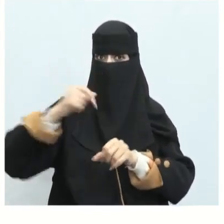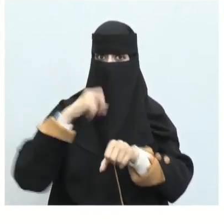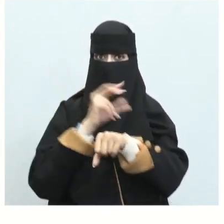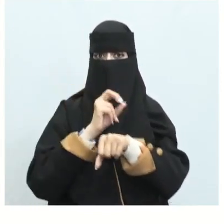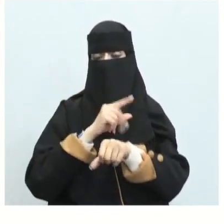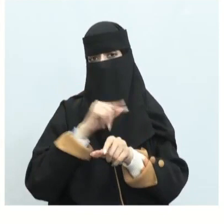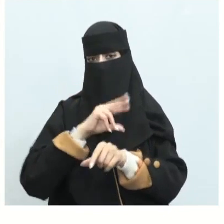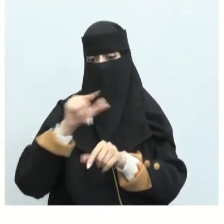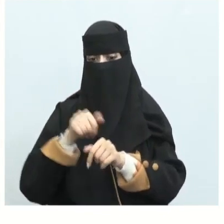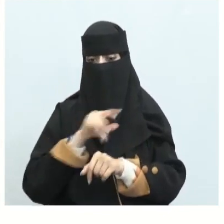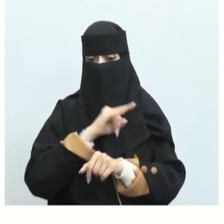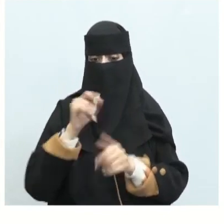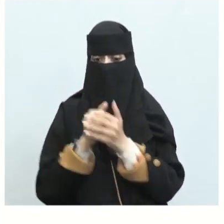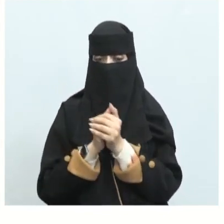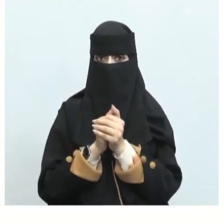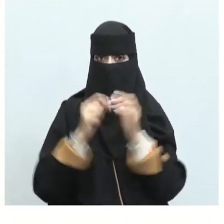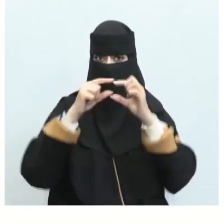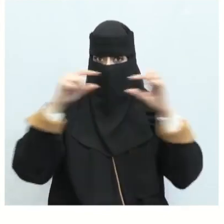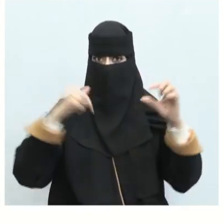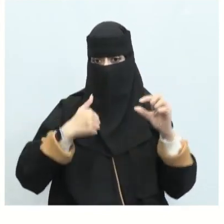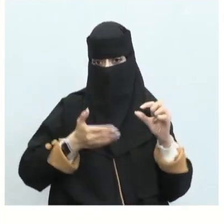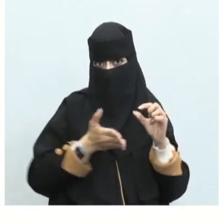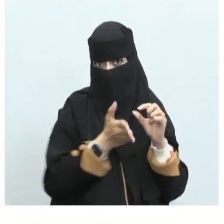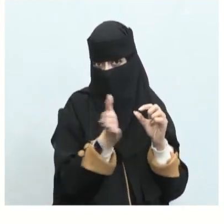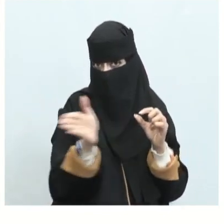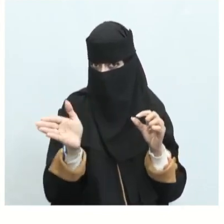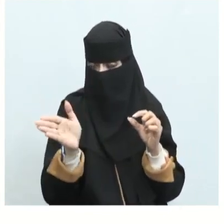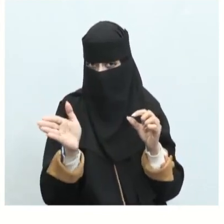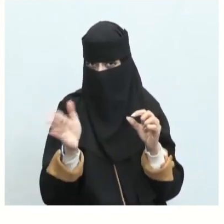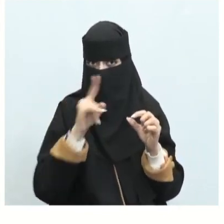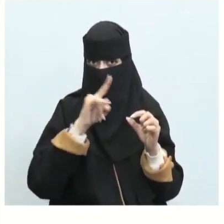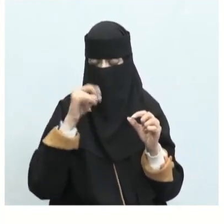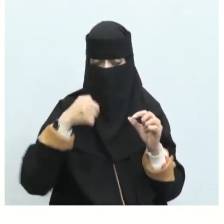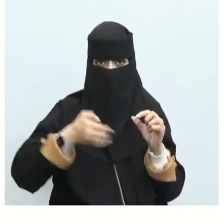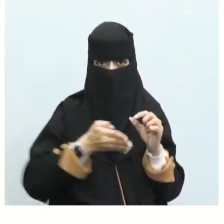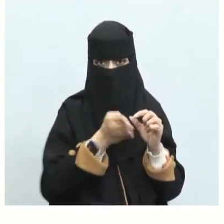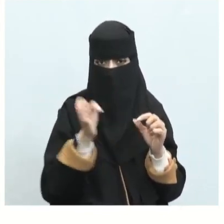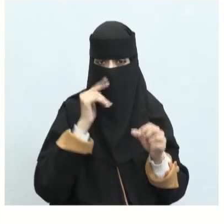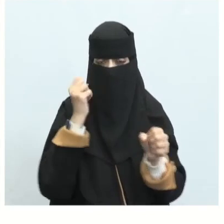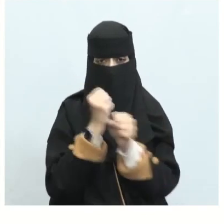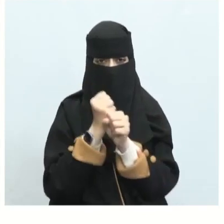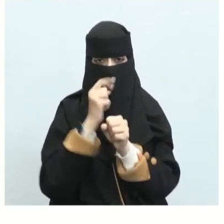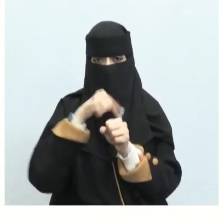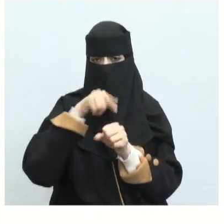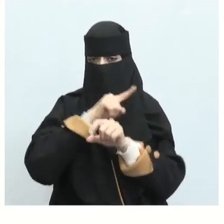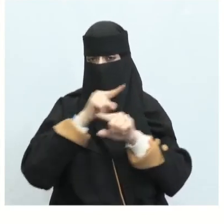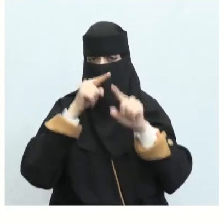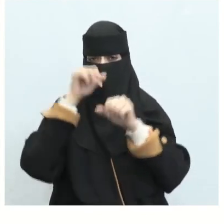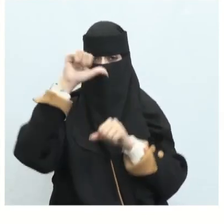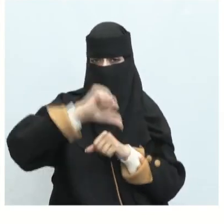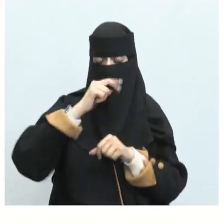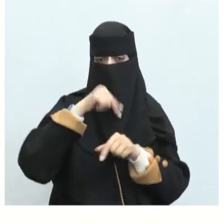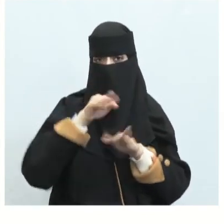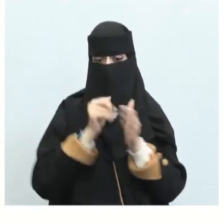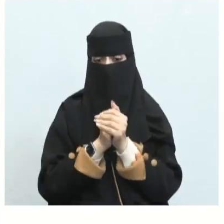لا يطبعون ولا يبوروا فيها لا يخرجون ولا تخرج منهم الشيء الغير حسن إذ لا